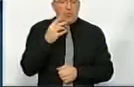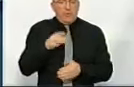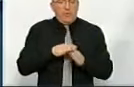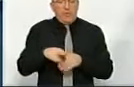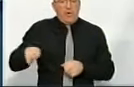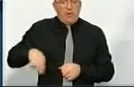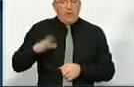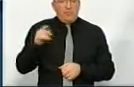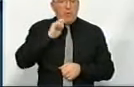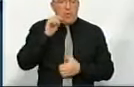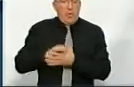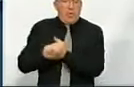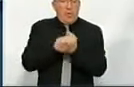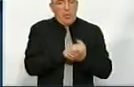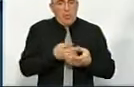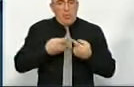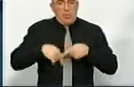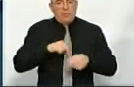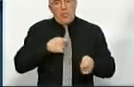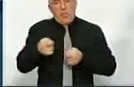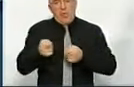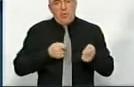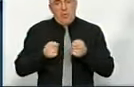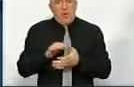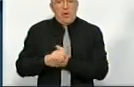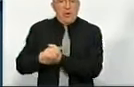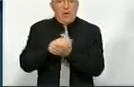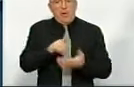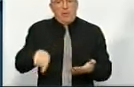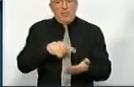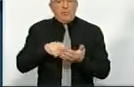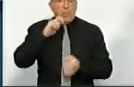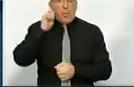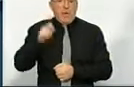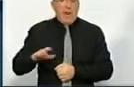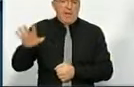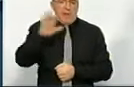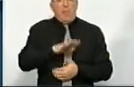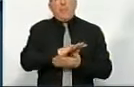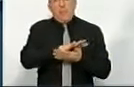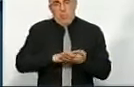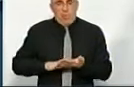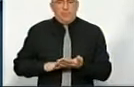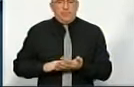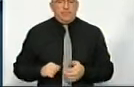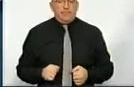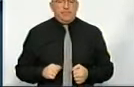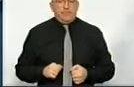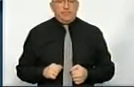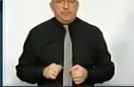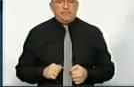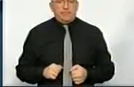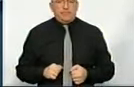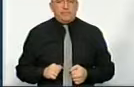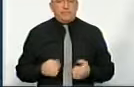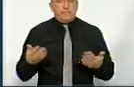виконавчий директор Всеукраїнської асоціації, органів місцевого самоврядування Асоціації міст України. Ми продовжуємо. З